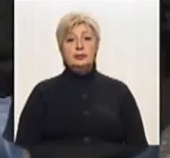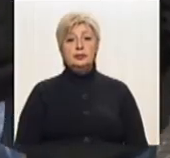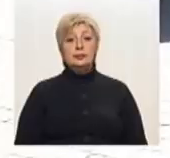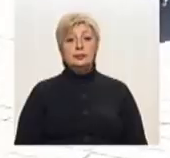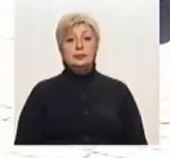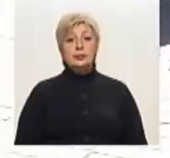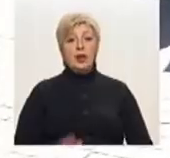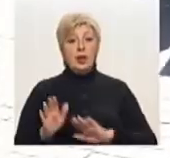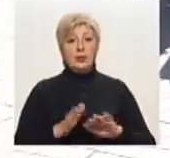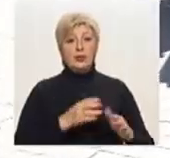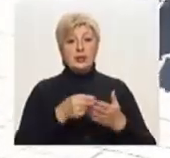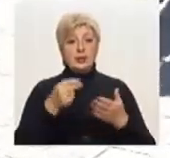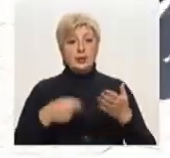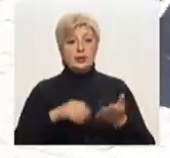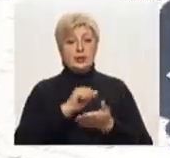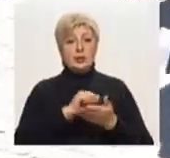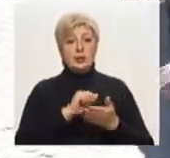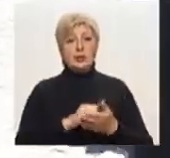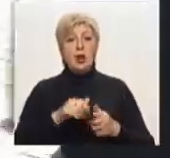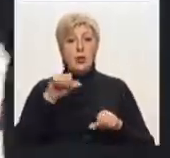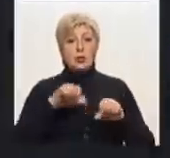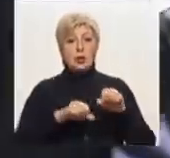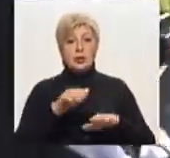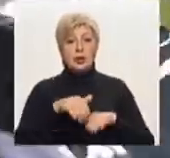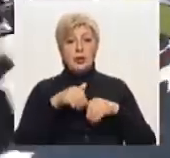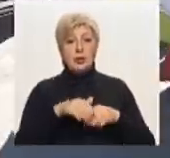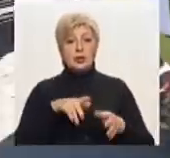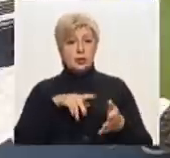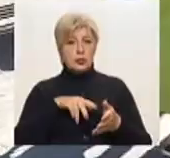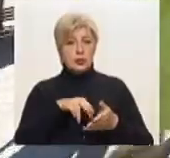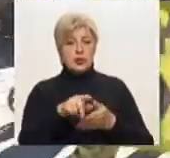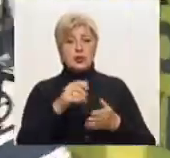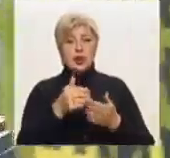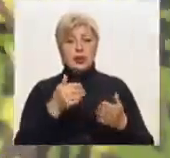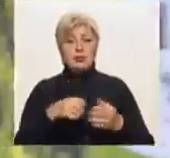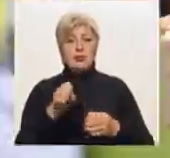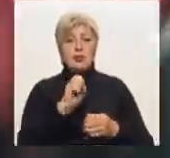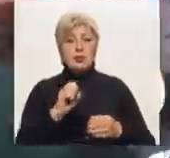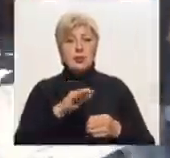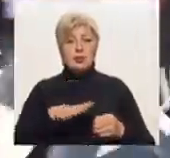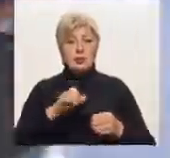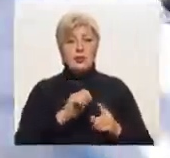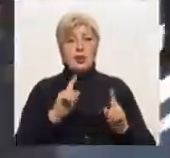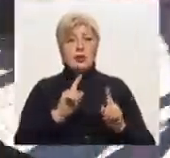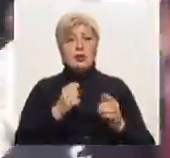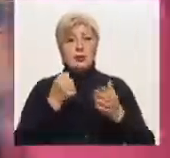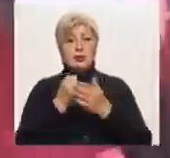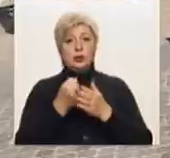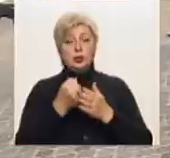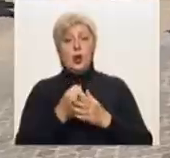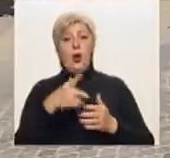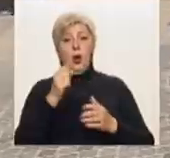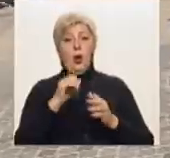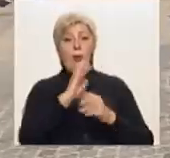Після підписання документу учасники маршу рушили від Європейської площі до парку «Ракет», що знаходиться внизу проспекту Куля, кода